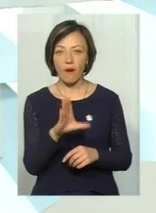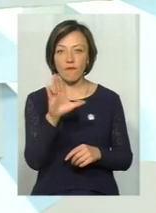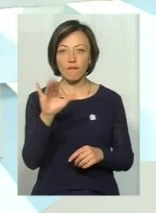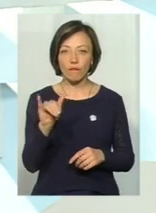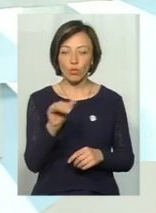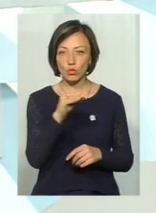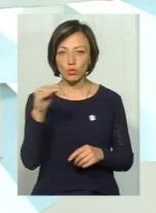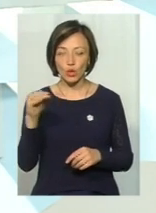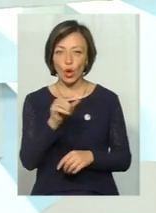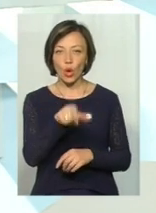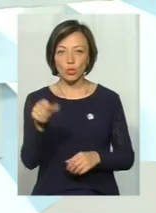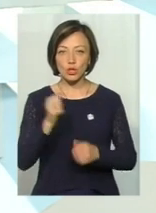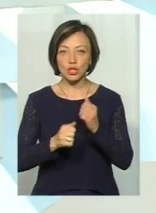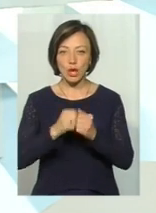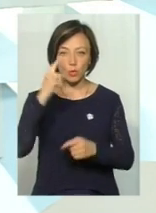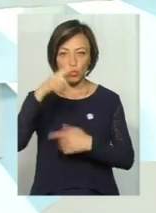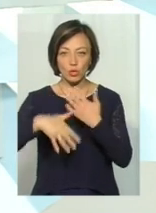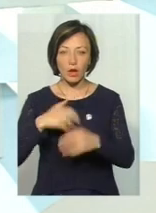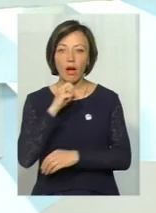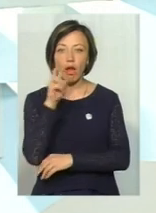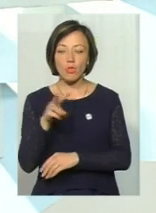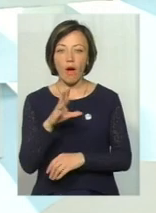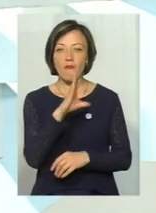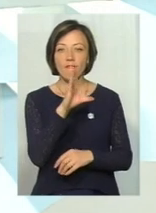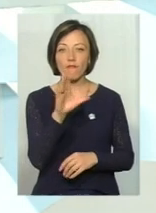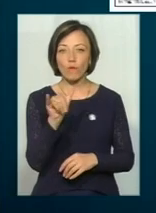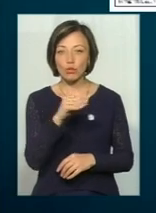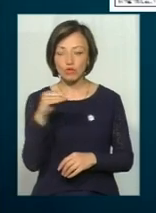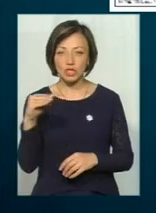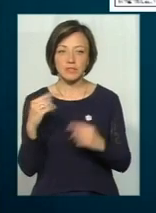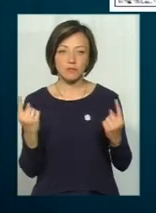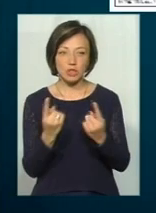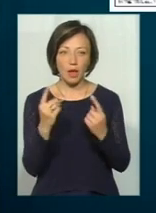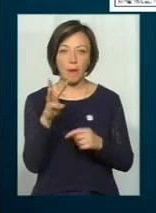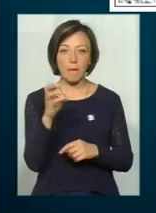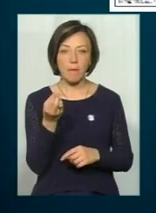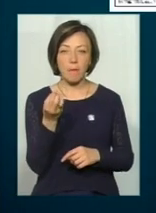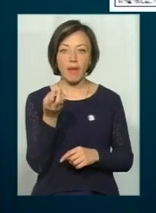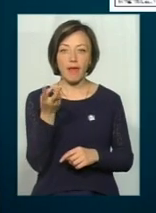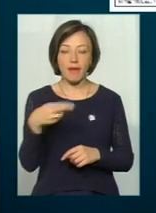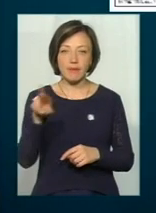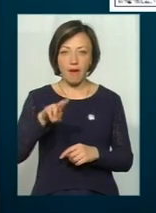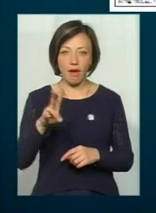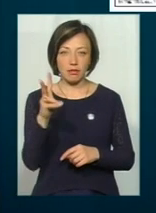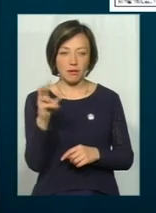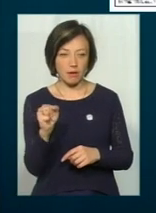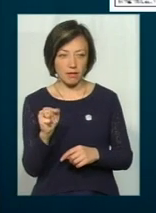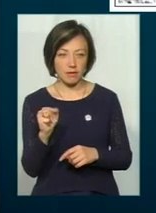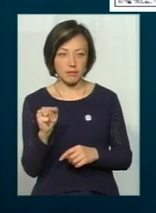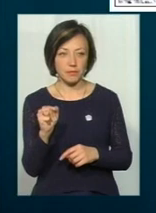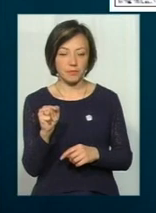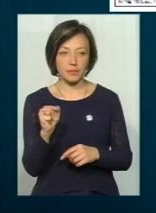часто плутають з гадюкою, вуш звичайний, мідянка, в наших